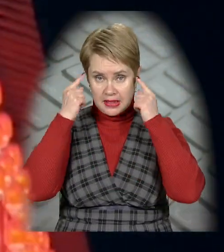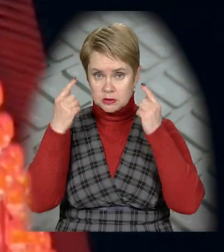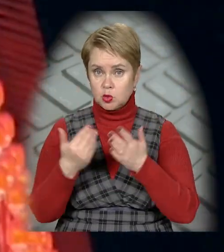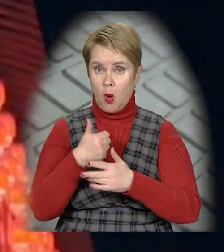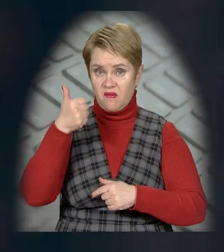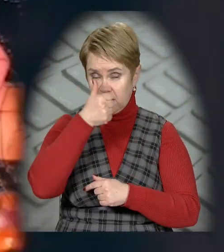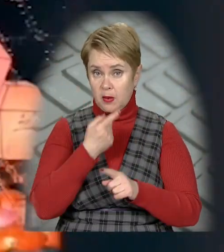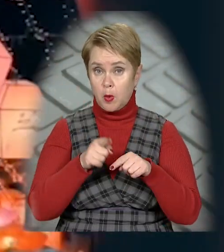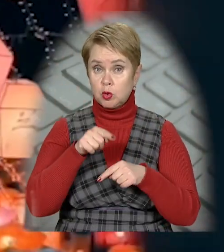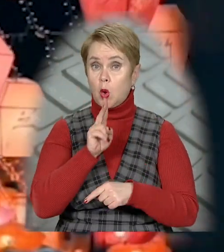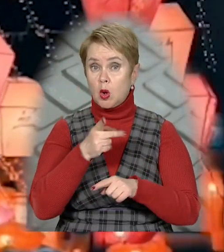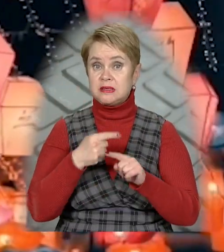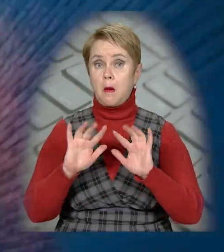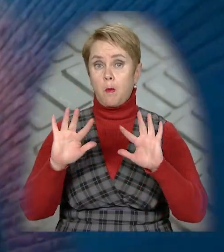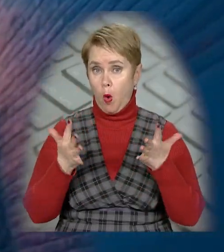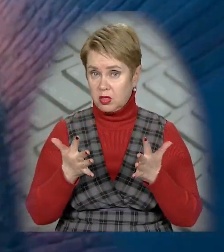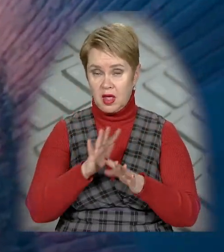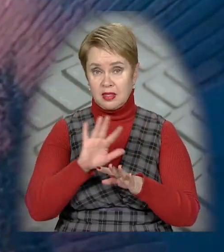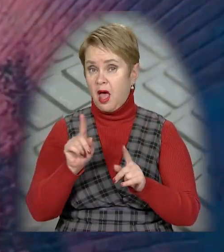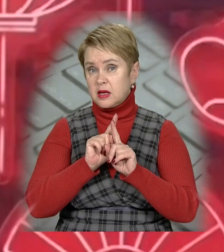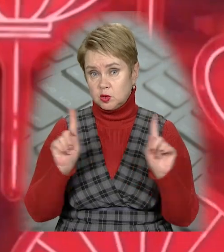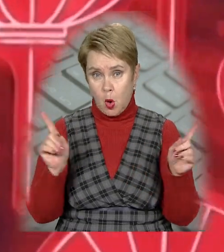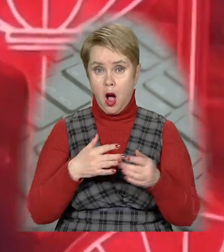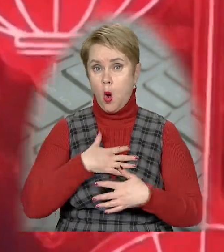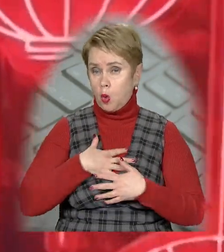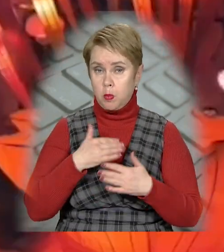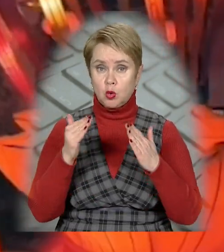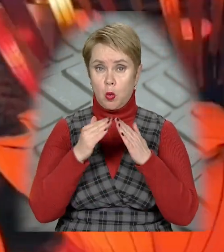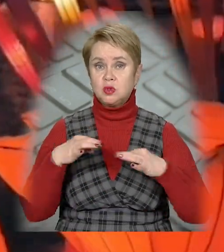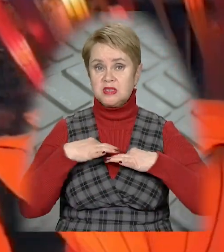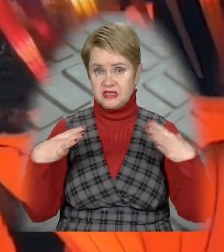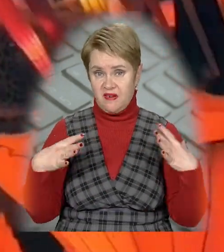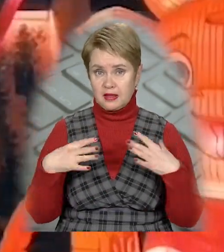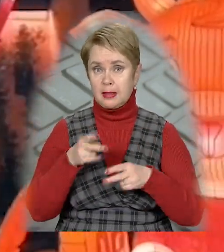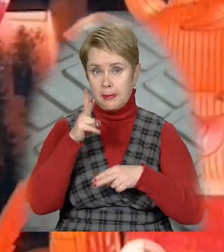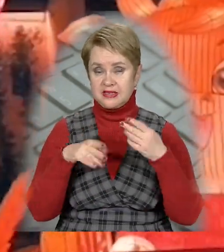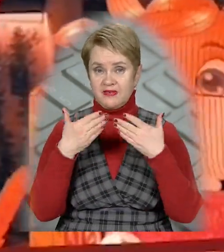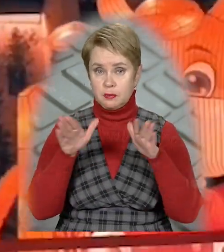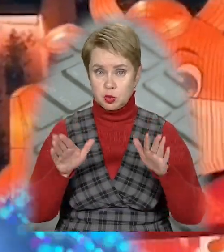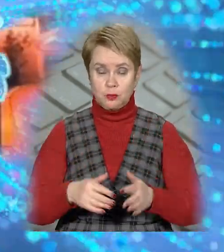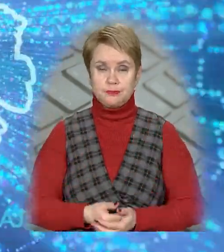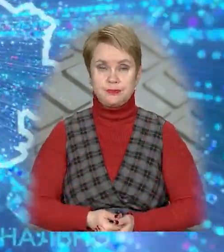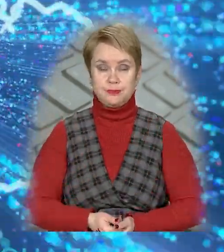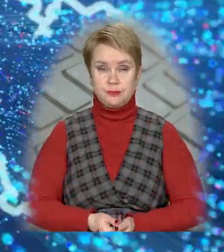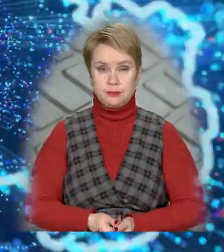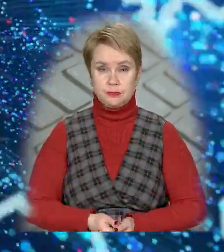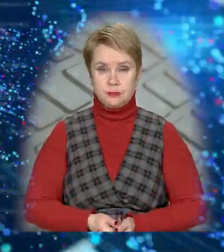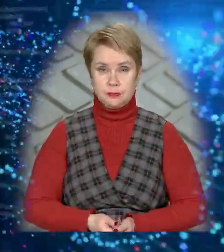китайський Новий рік. Про тих, для кого ця подія – не екзотика, а улюблене домашнє свято наприкінці випуску.